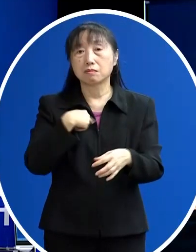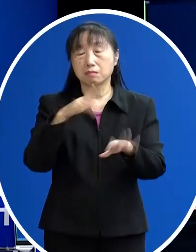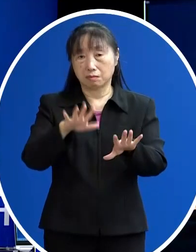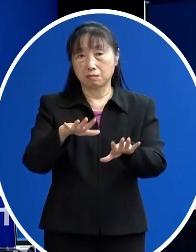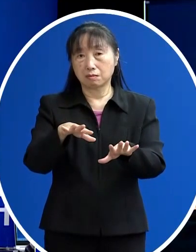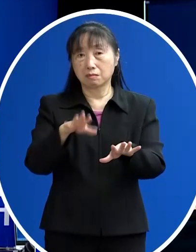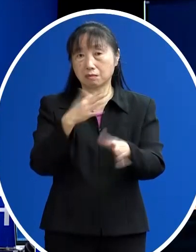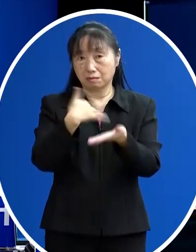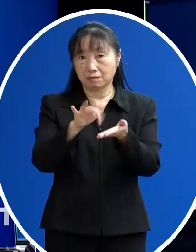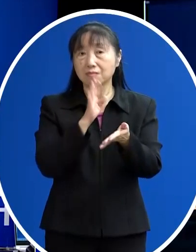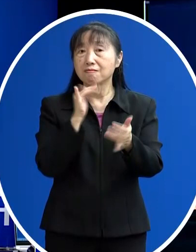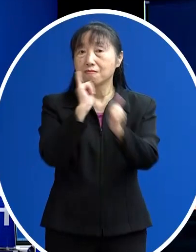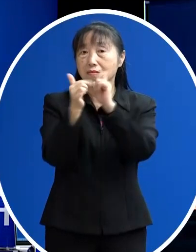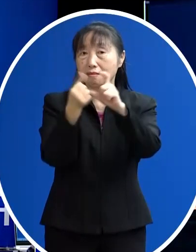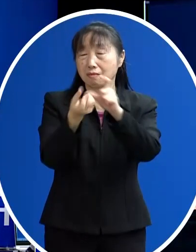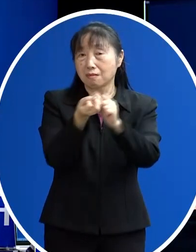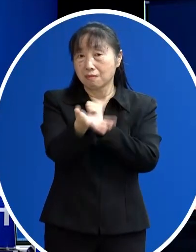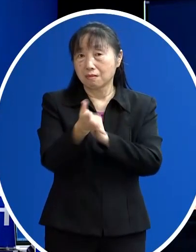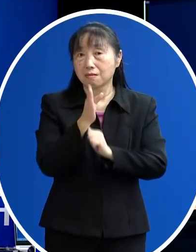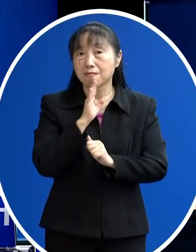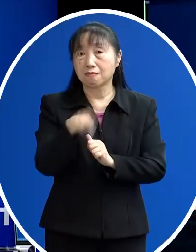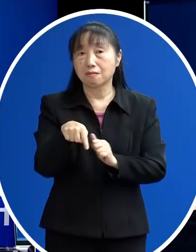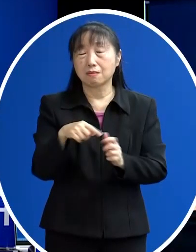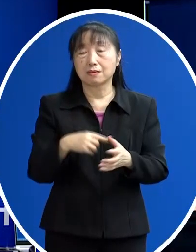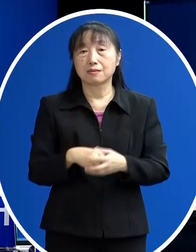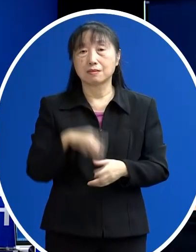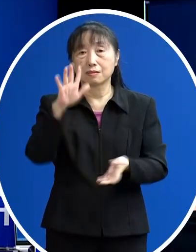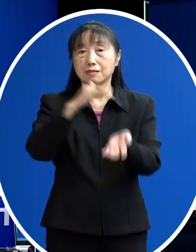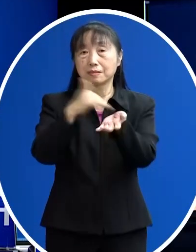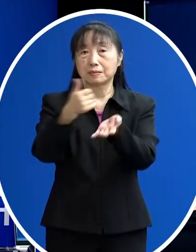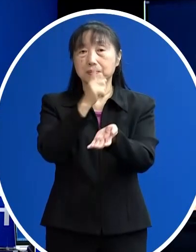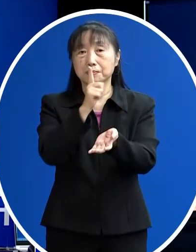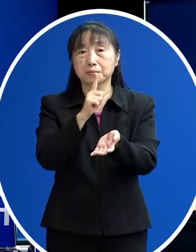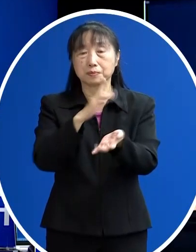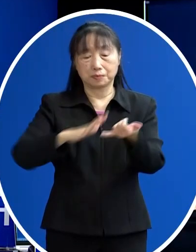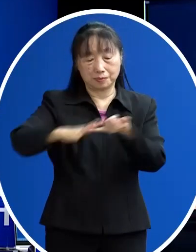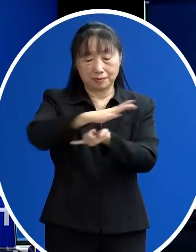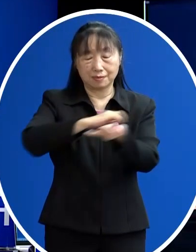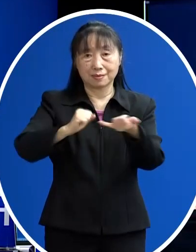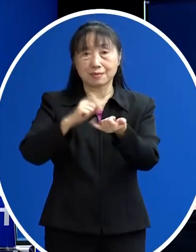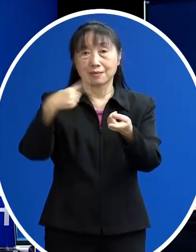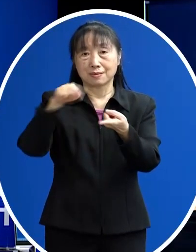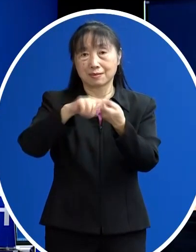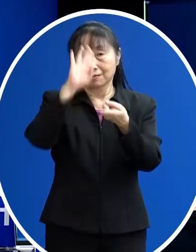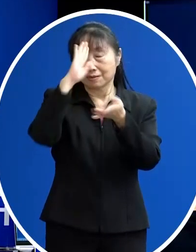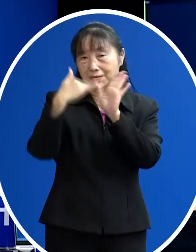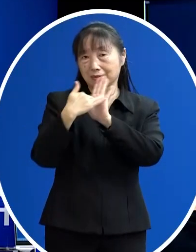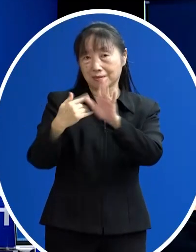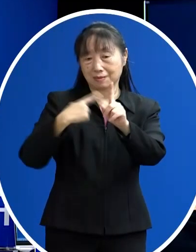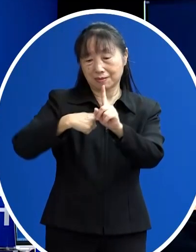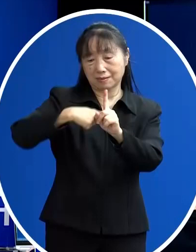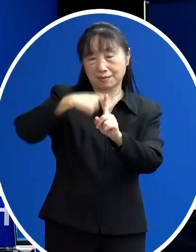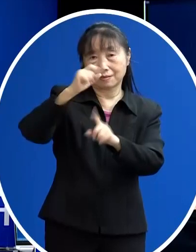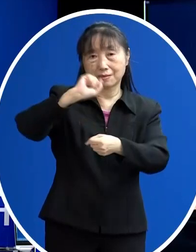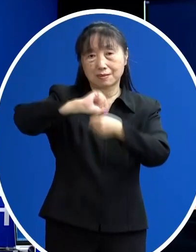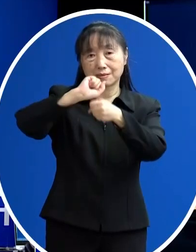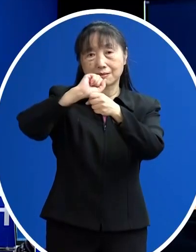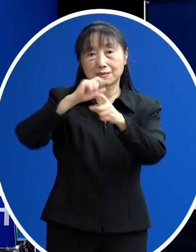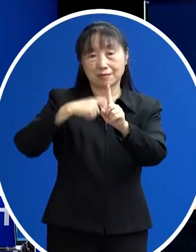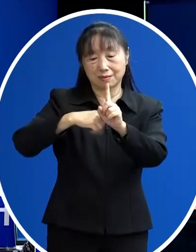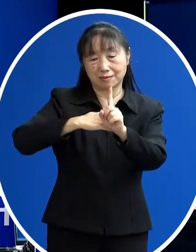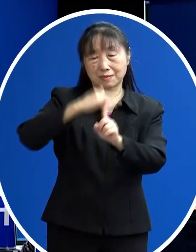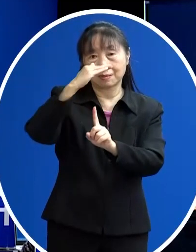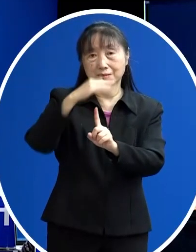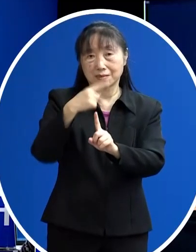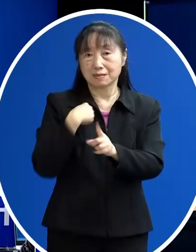社區感染嗎然後因為有醫師提到說 就是全台都應該要做好防疫升級的一個準備 那